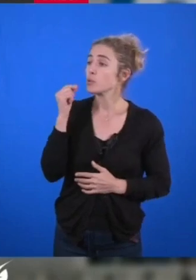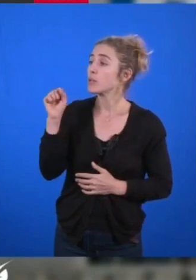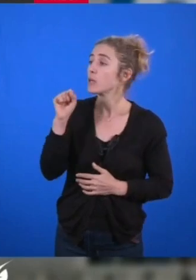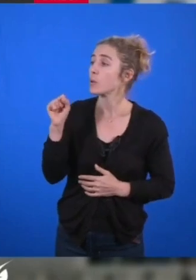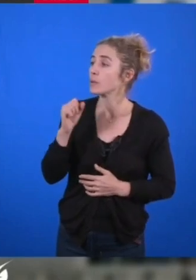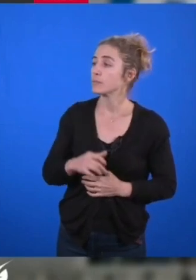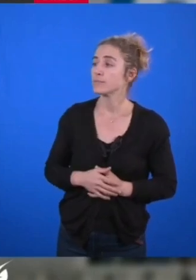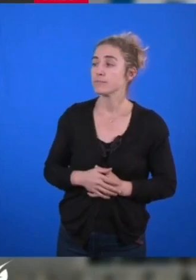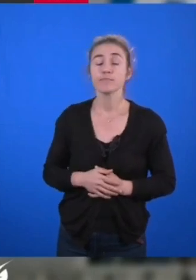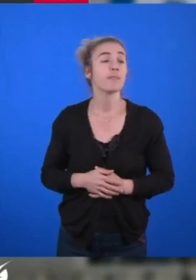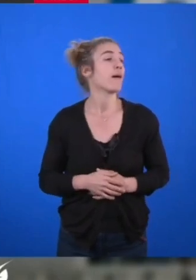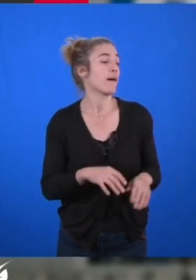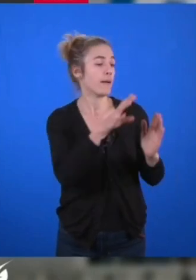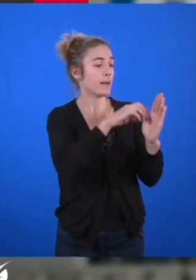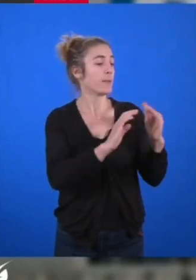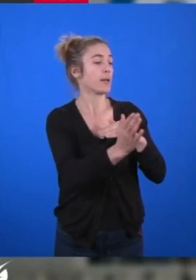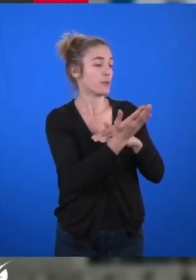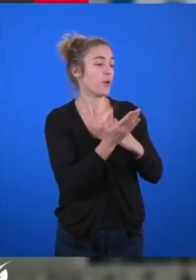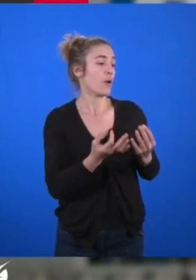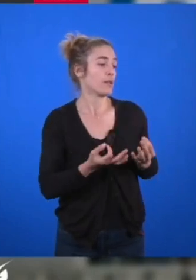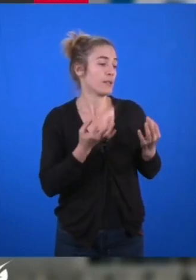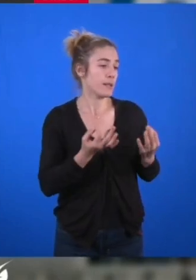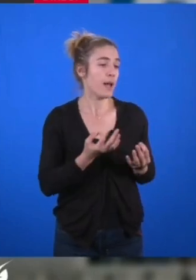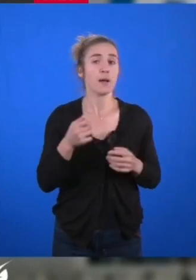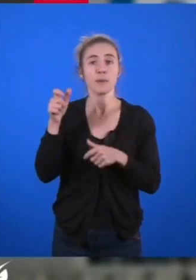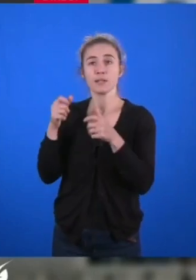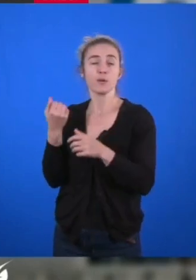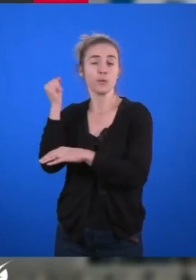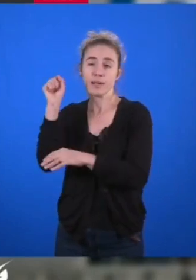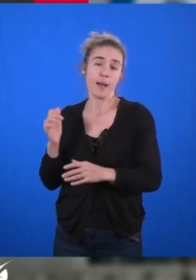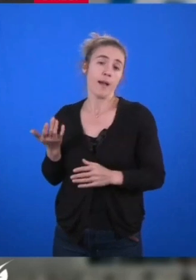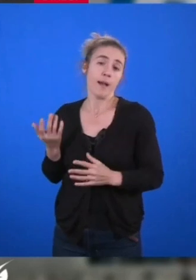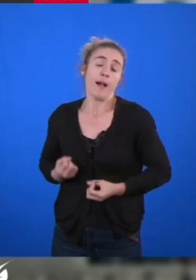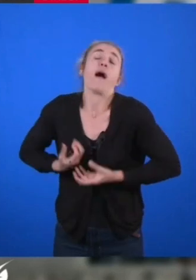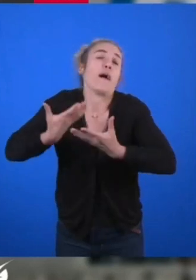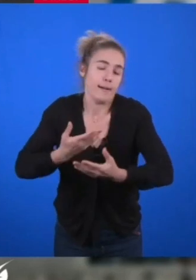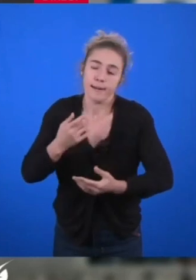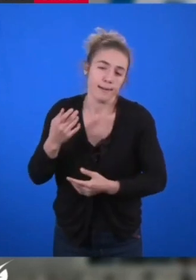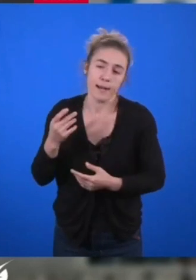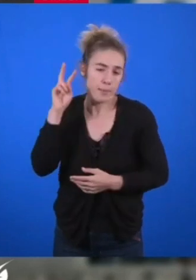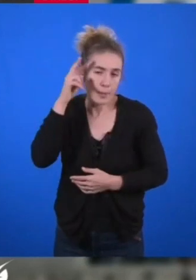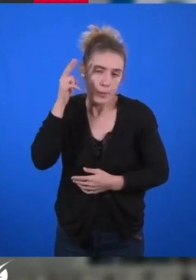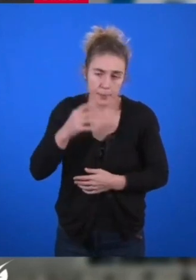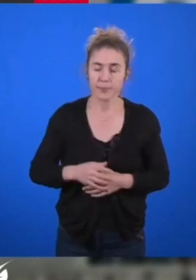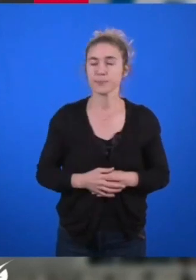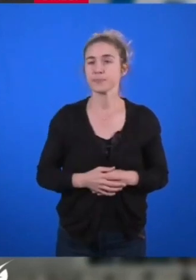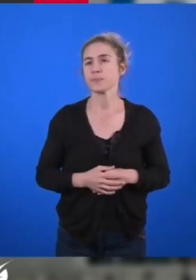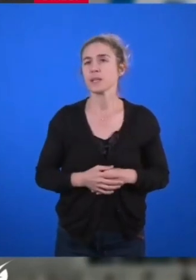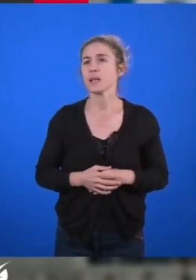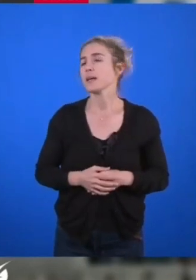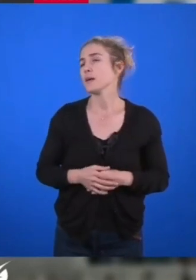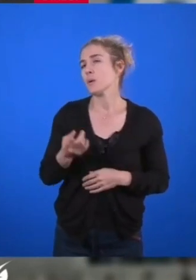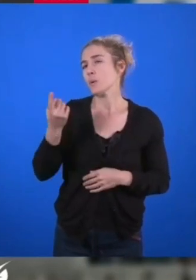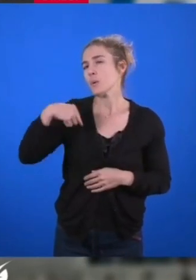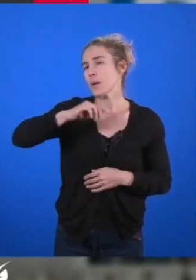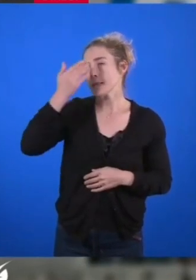traditionnelle délibération, traditionnelle intervention des communistes. Madame la Présidente, chers collègues, vous connaissez la position des communistes